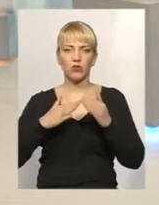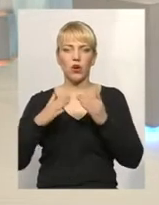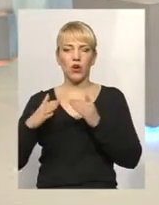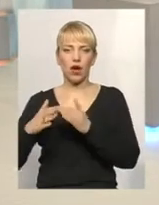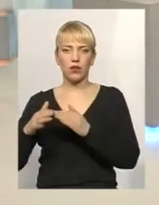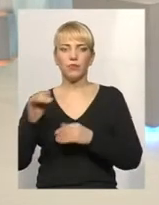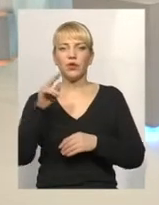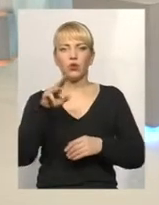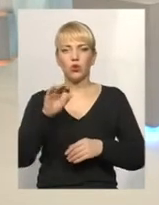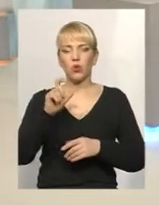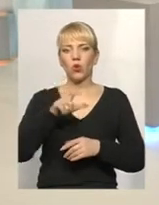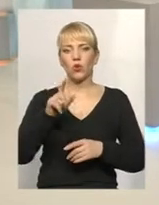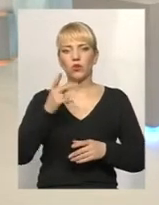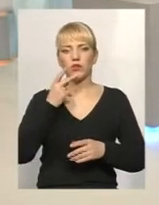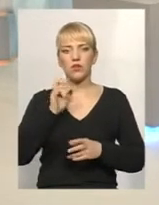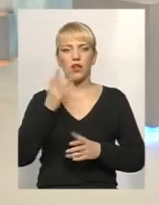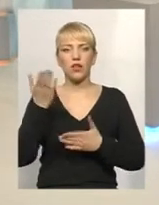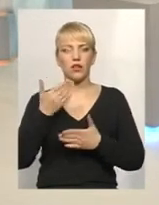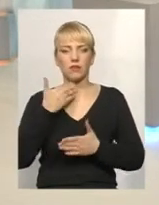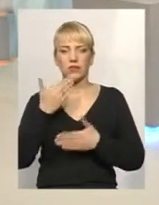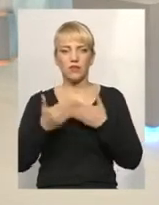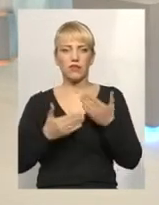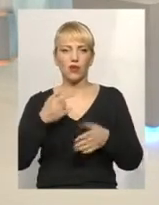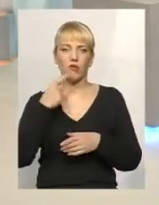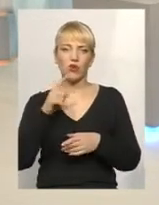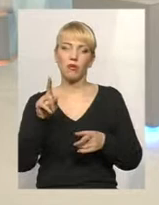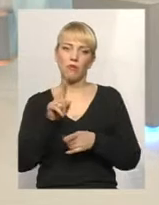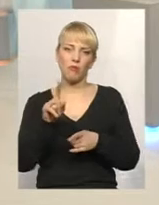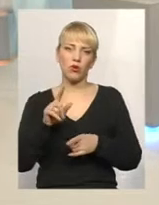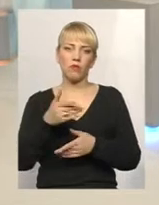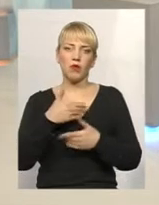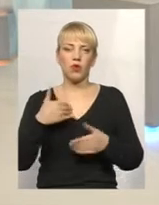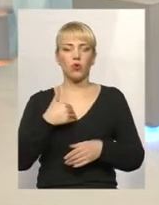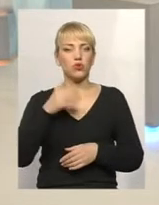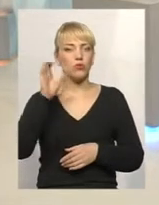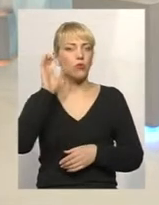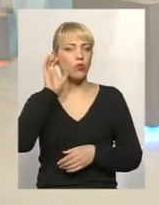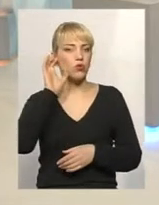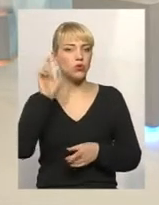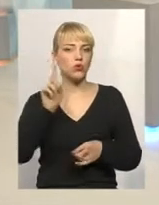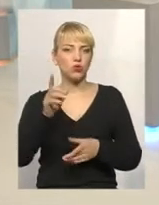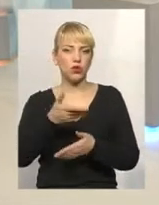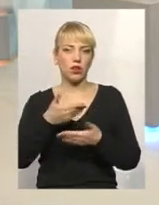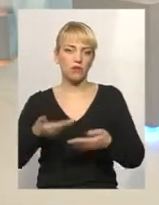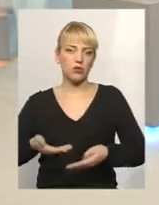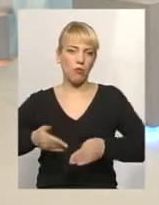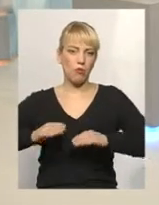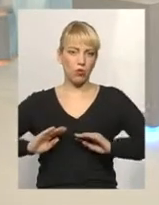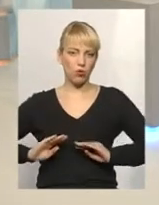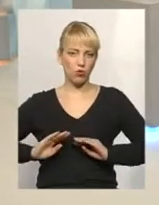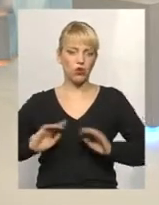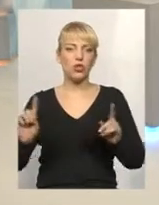Люди, зазвичай, до яких ми зверталися, говорили, ну, ми хочемо послухати, що нам запропонують. Ми